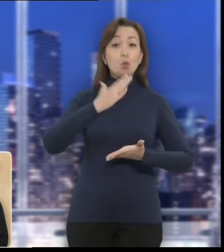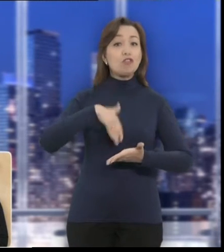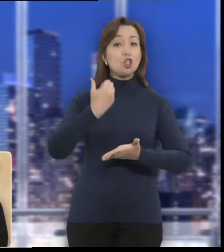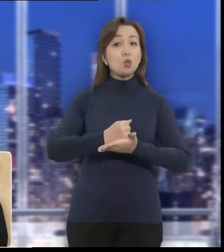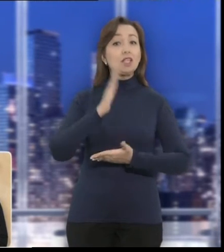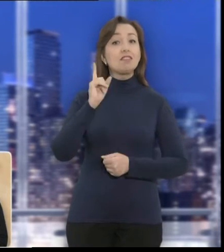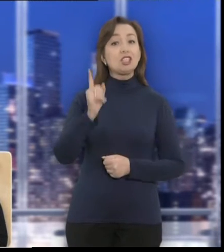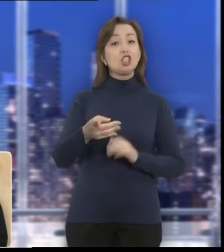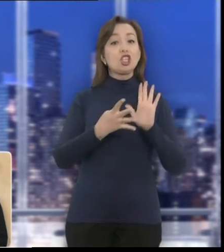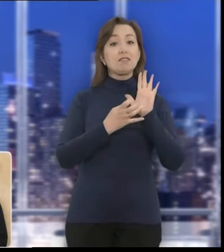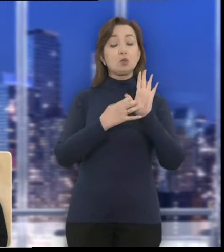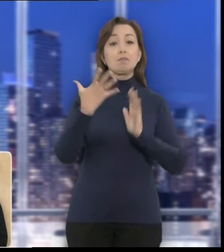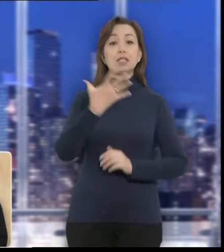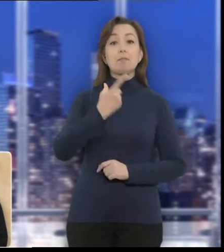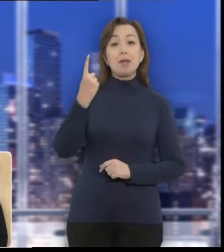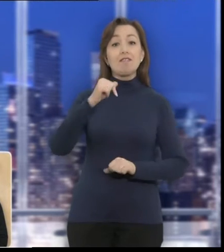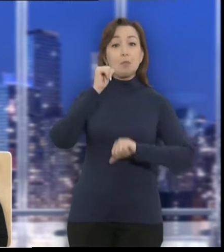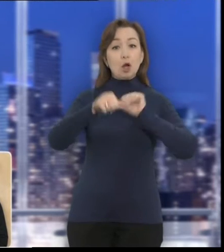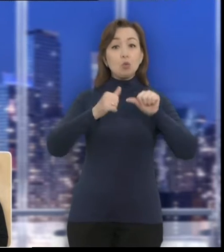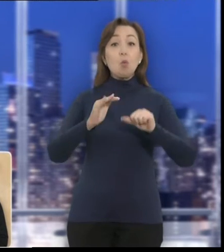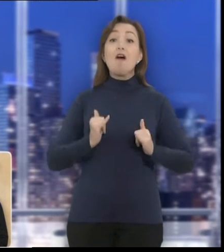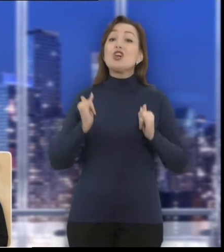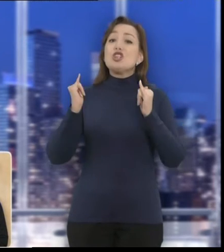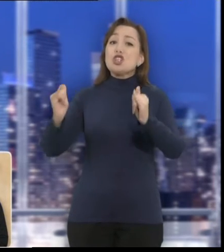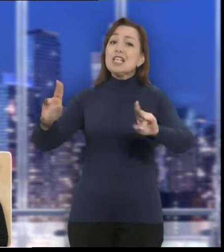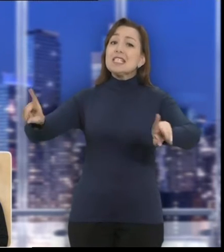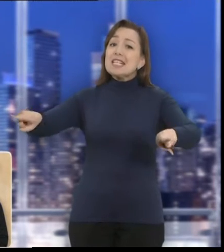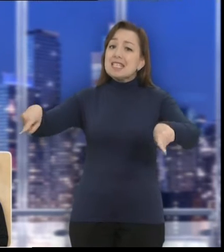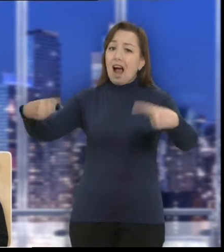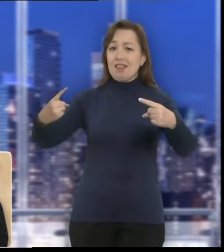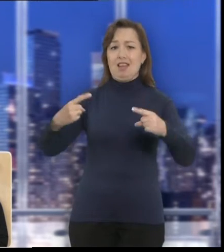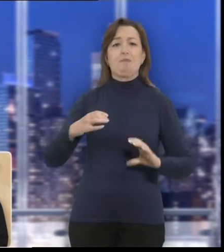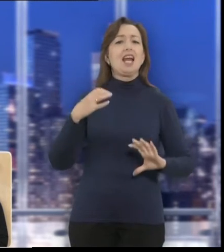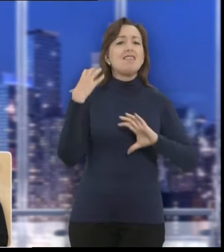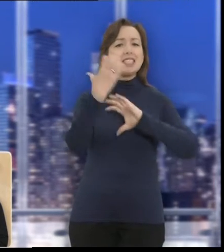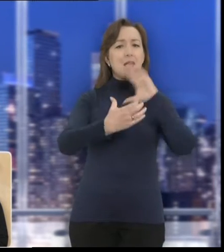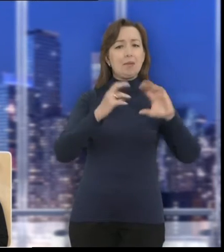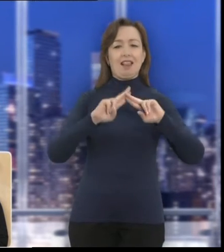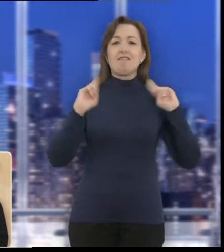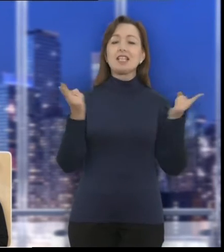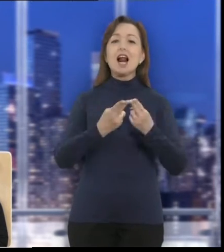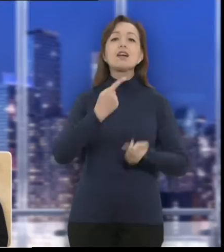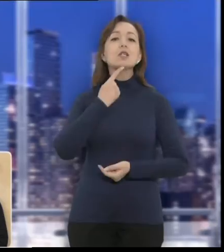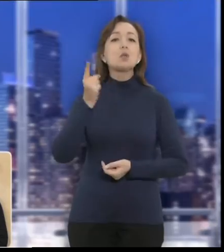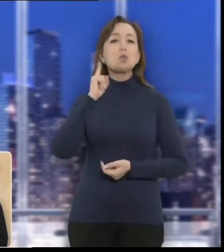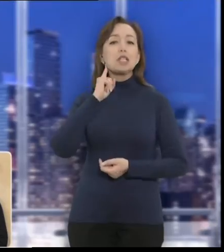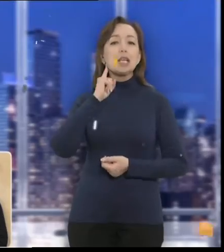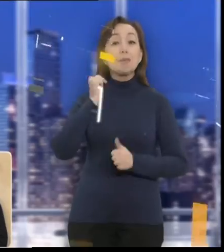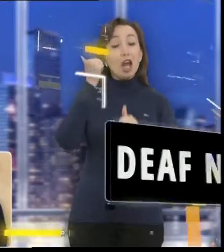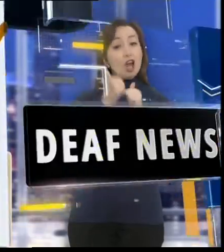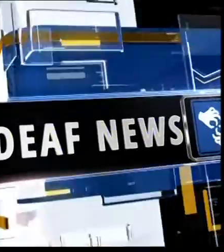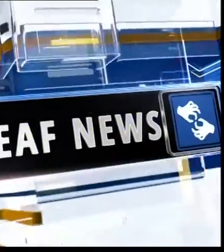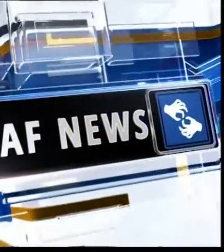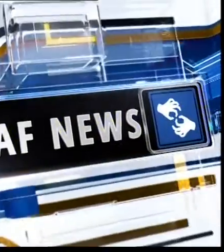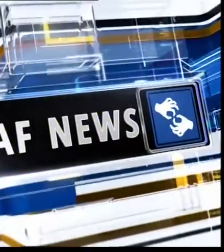почав отмечатися во всім мірі с 1951 року в честь создання Всемирной федерации